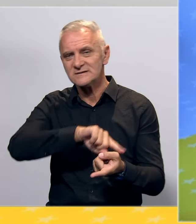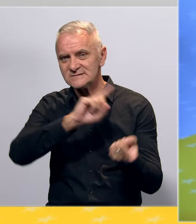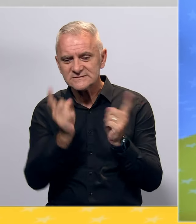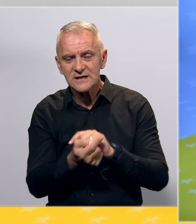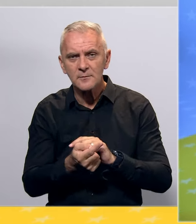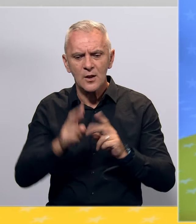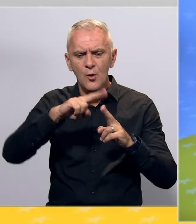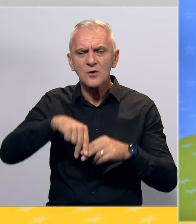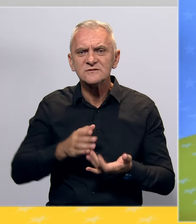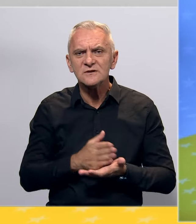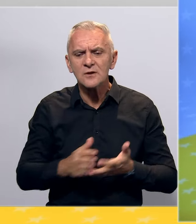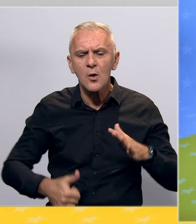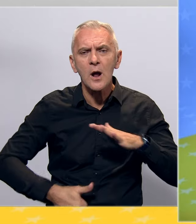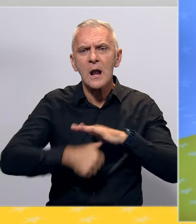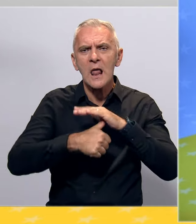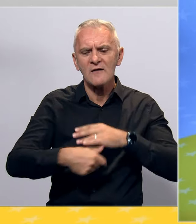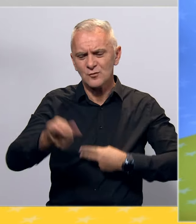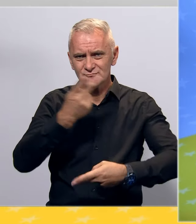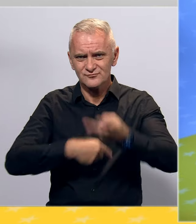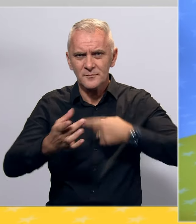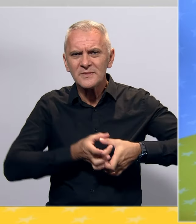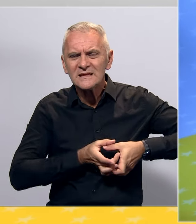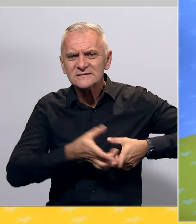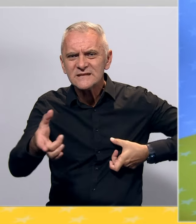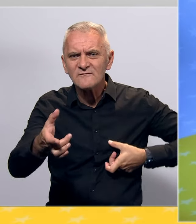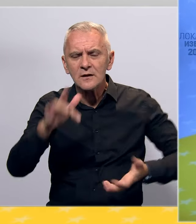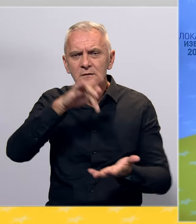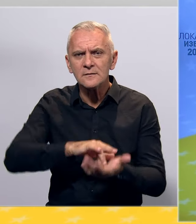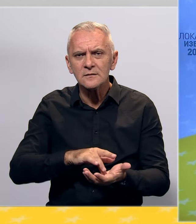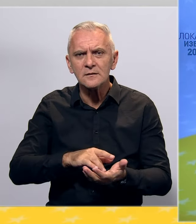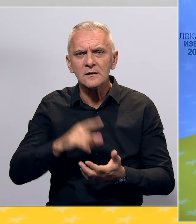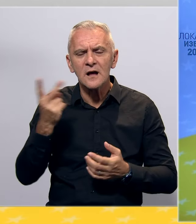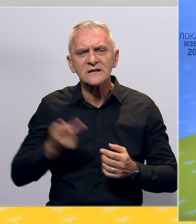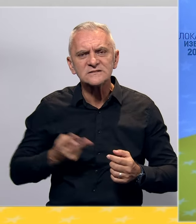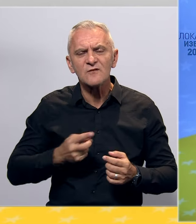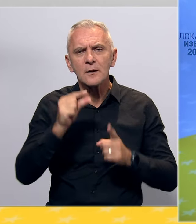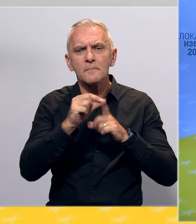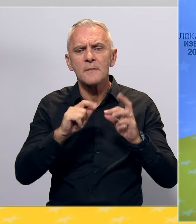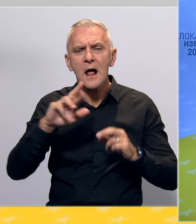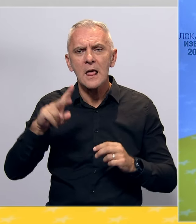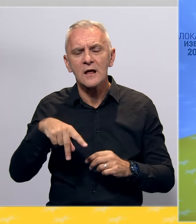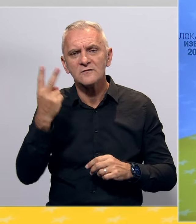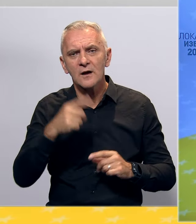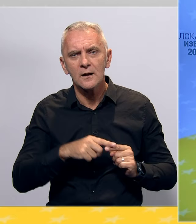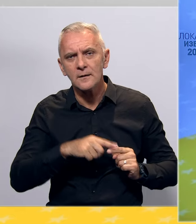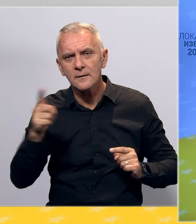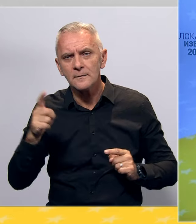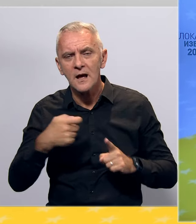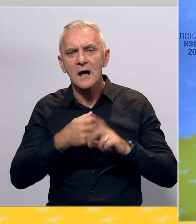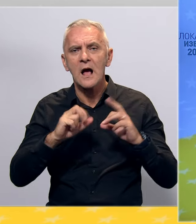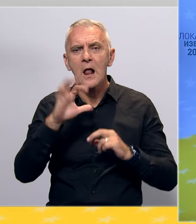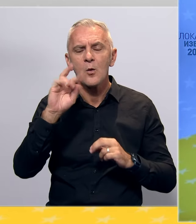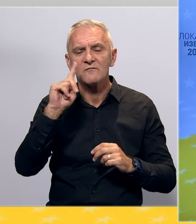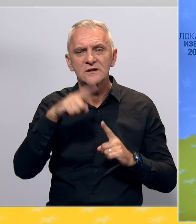preostalog dijela glavnog distributivnog cjevovoda na lokaciji rezervoar Pale 2 prema rezervoaru Kalovita Brda,